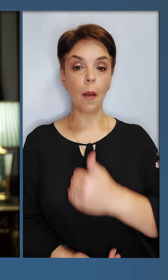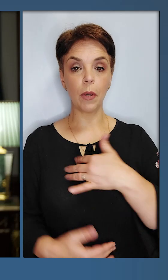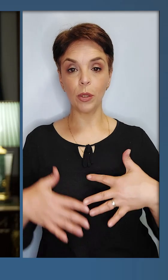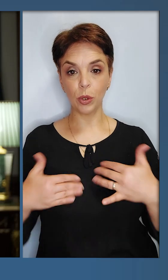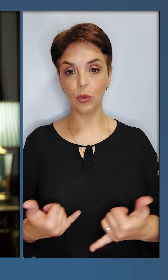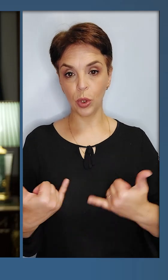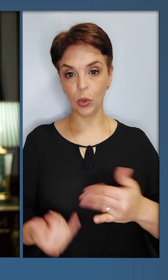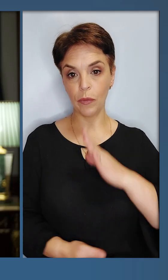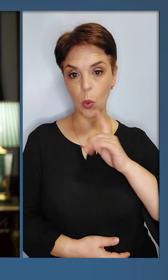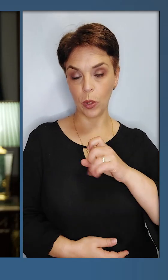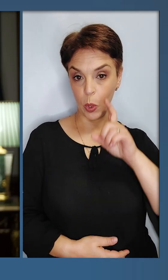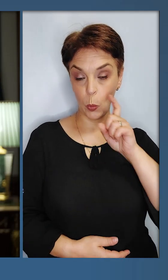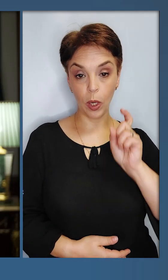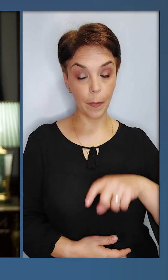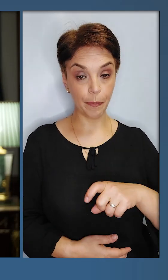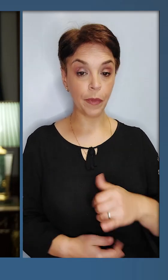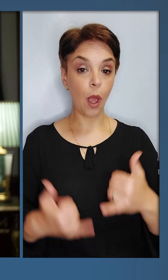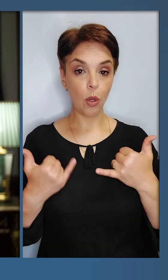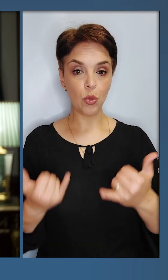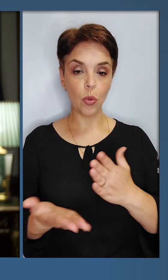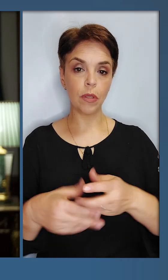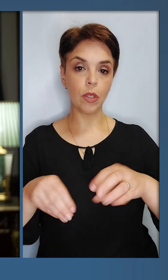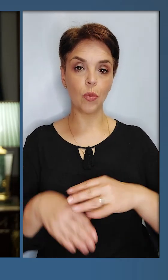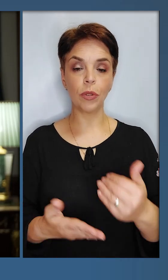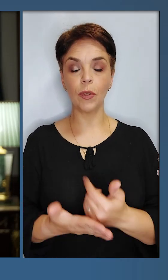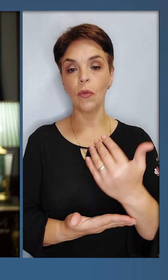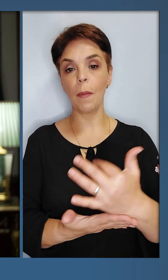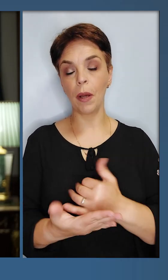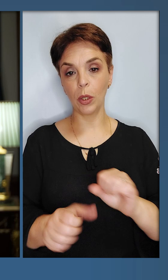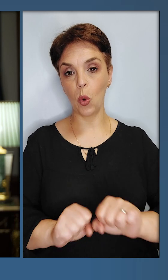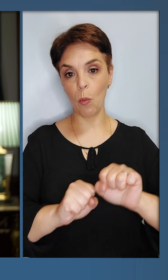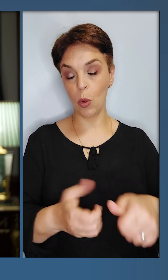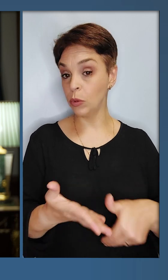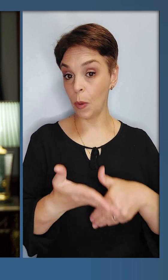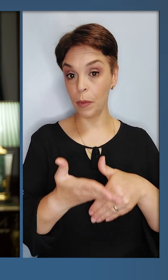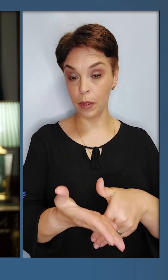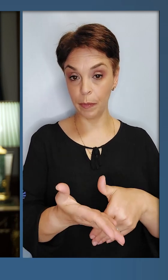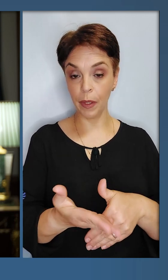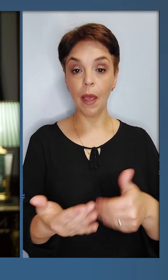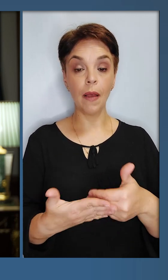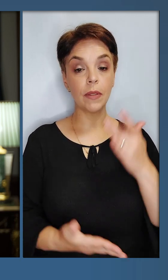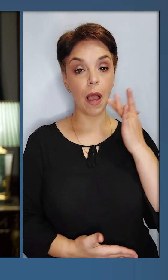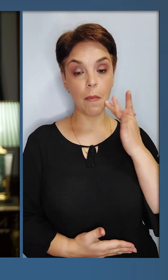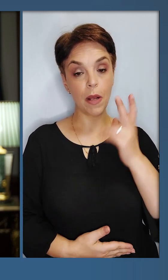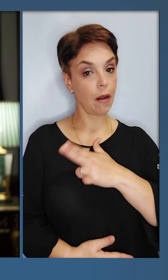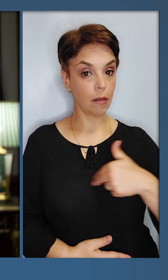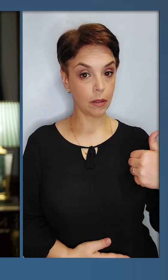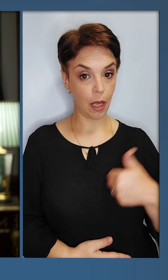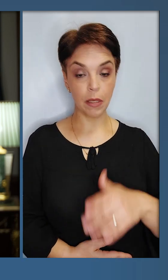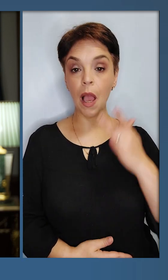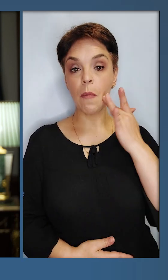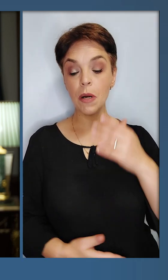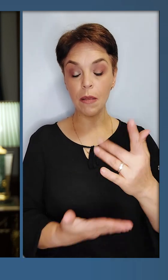Бажаю здоров'я, шановні українці і українки! Сьогодні є рішення про два нових пакети оборонної підтримки від Америки і Данії.